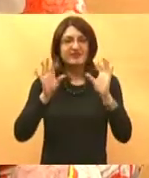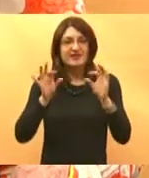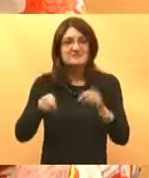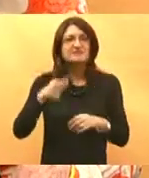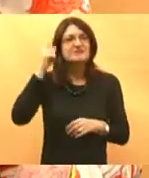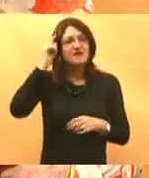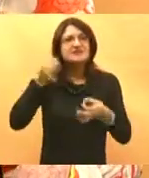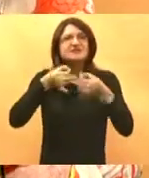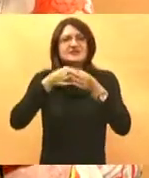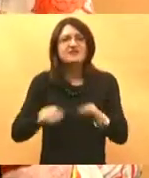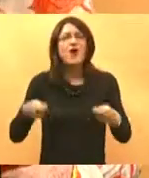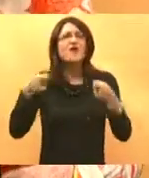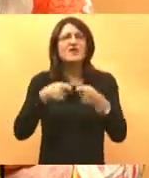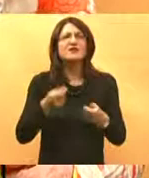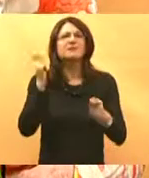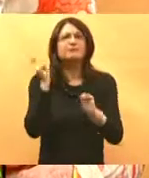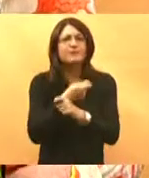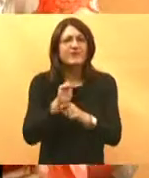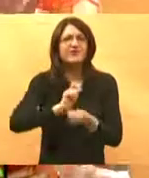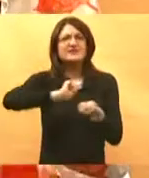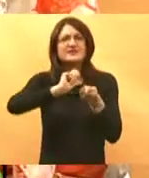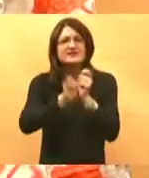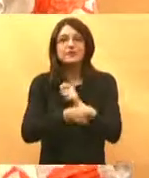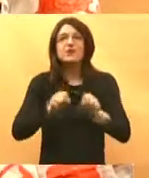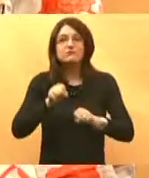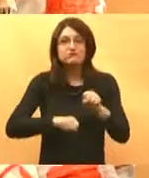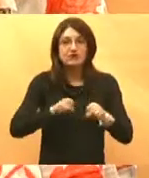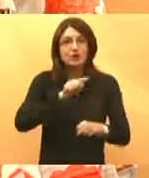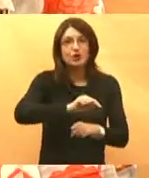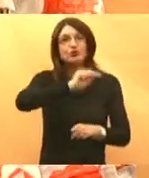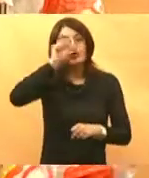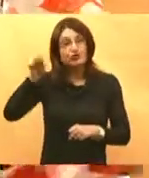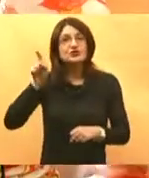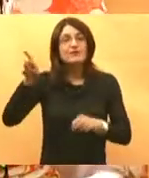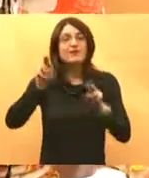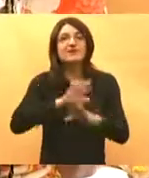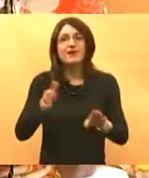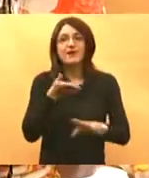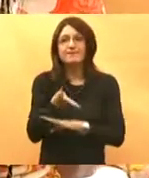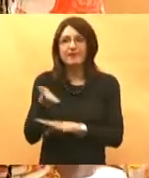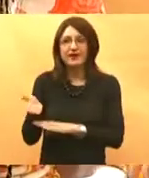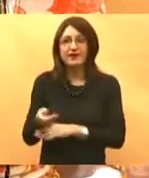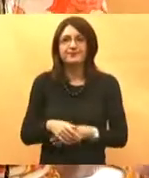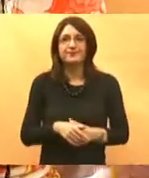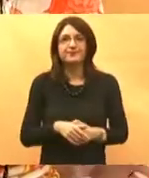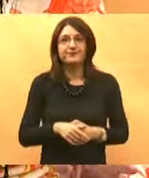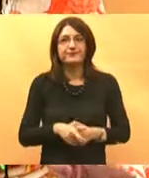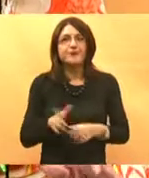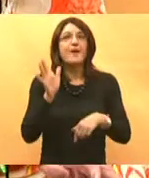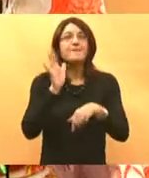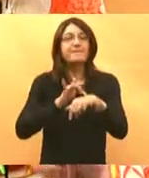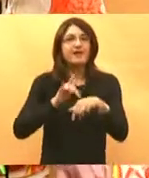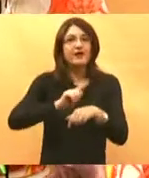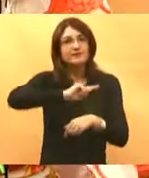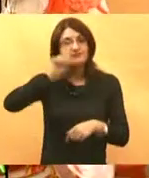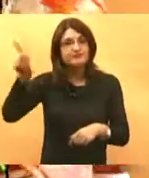bicikliranja, o popravcima, o izmjeni bicikliranja. Dođite tamo, imate sve prijedloge. Normalno u petak vas zovem na bliznec,